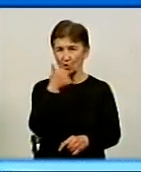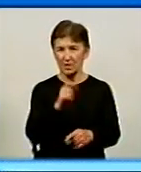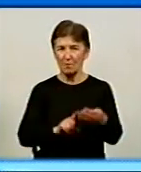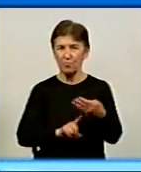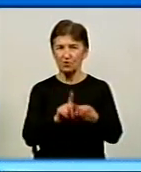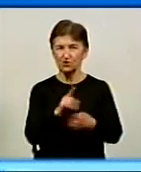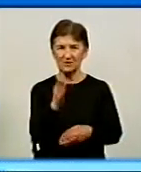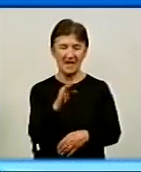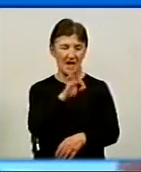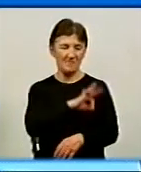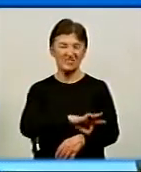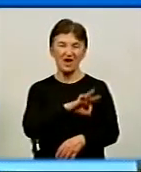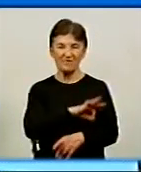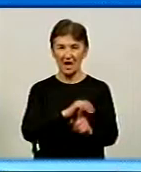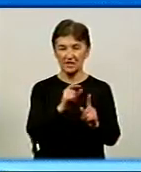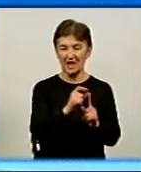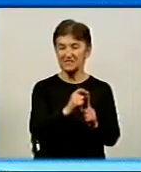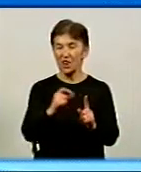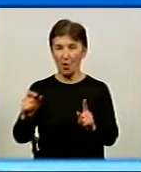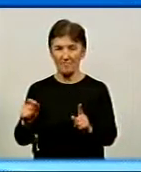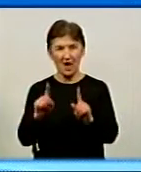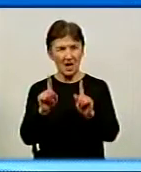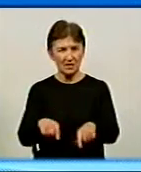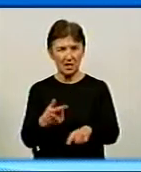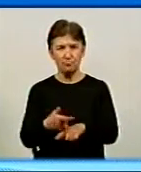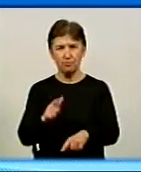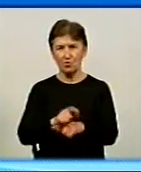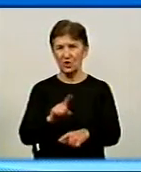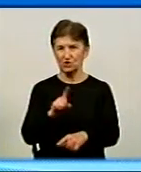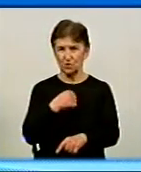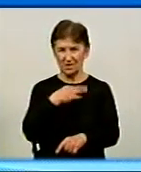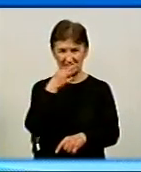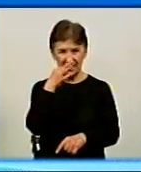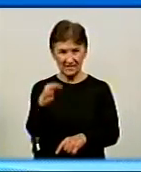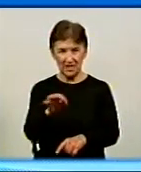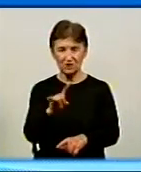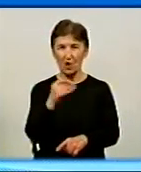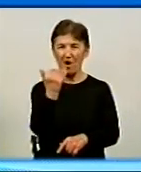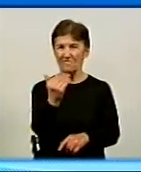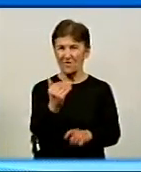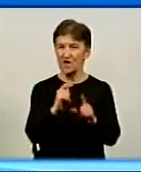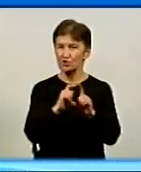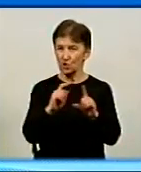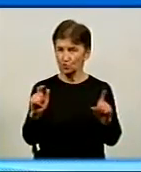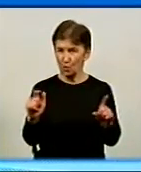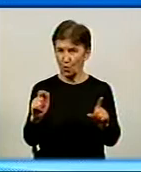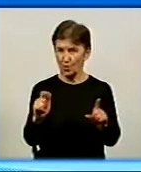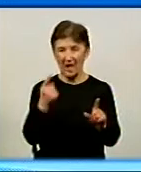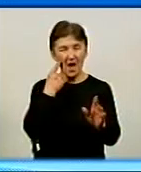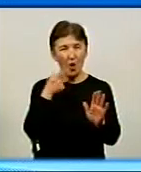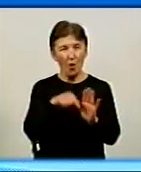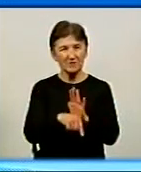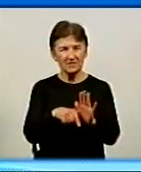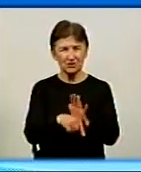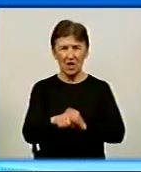вживати це слово частіше і частіше, більше того, у Кропивницькомусь Валерій сказав, що, ну, от, власне, вашою школою це слово зазвучало потужне